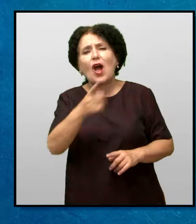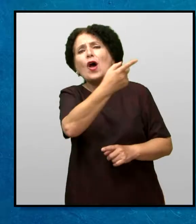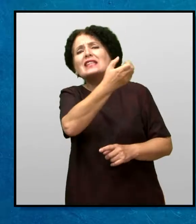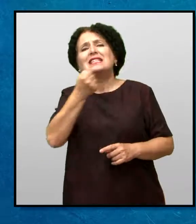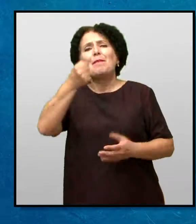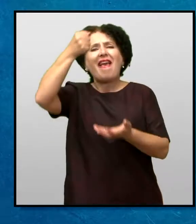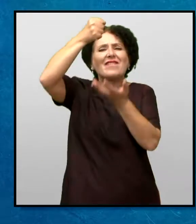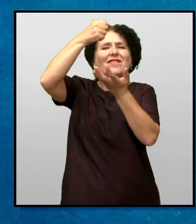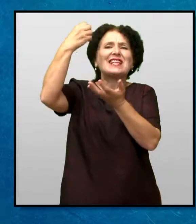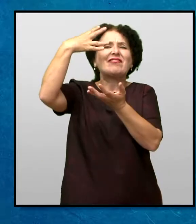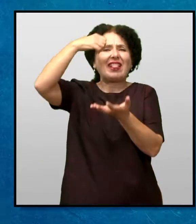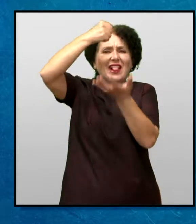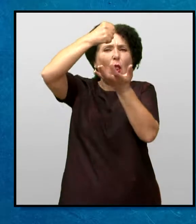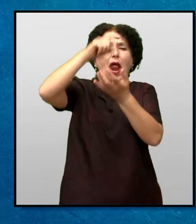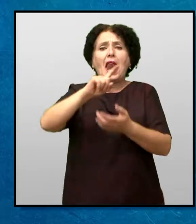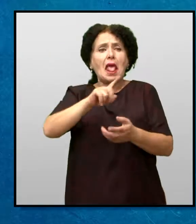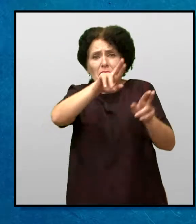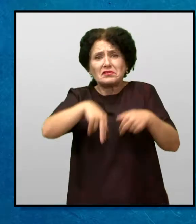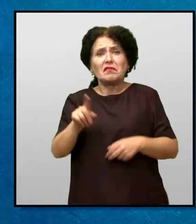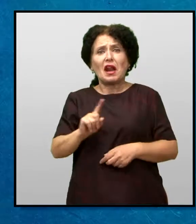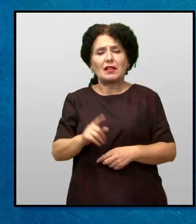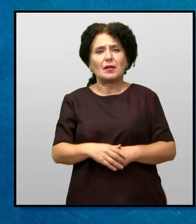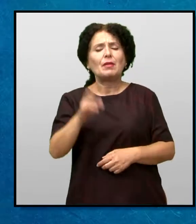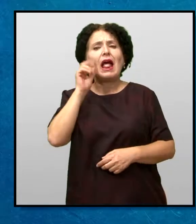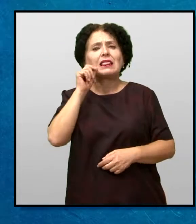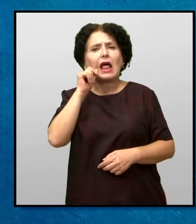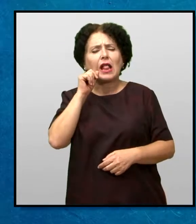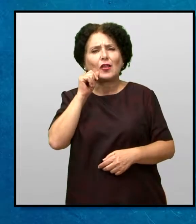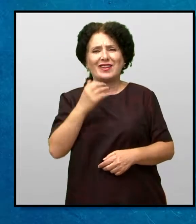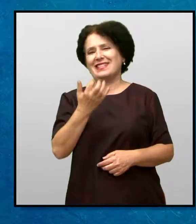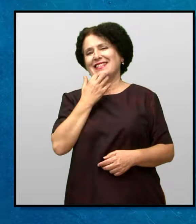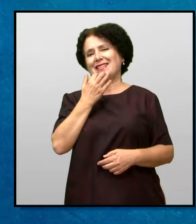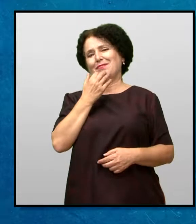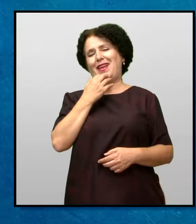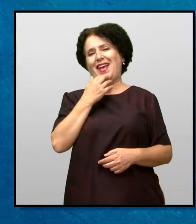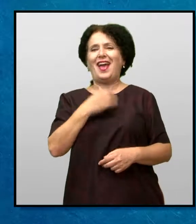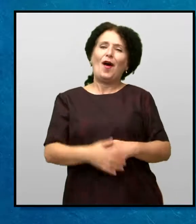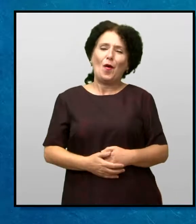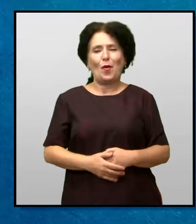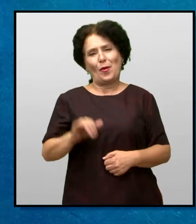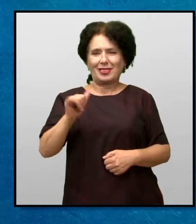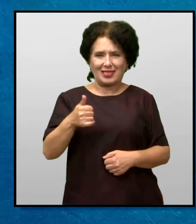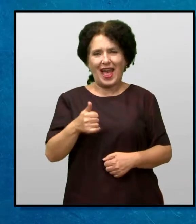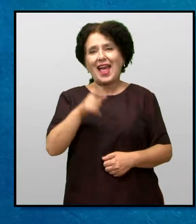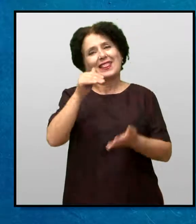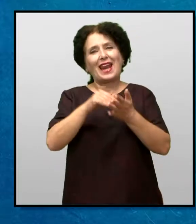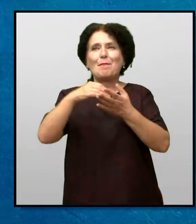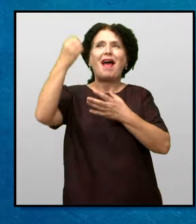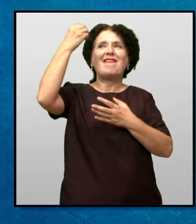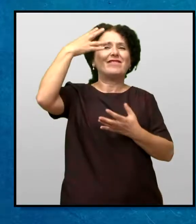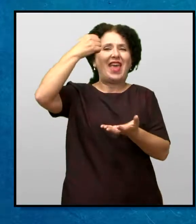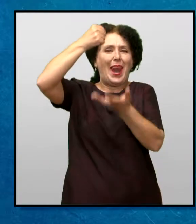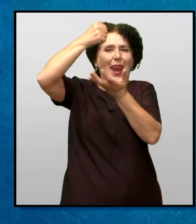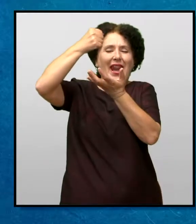отите да го земе Фенерот и уште ја нема да се врати Таткото на Мери се насмевна О, да, ке ви треба